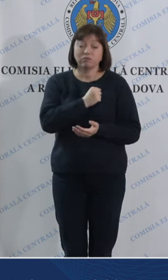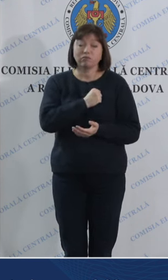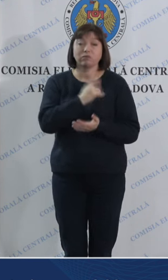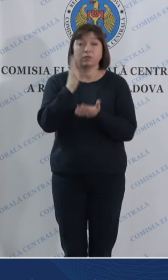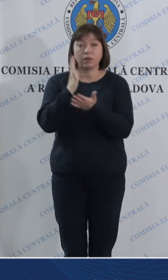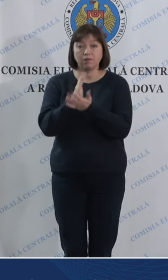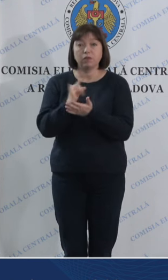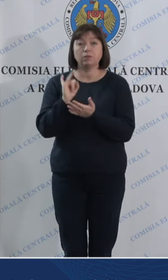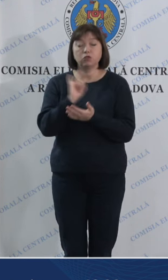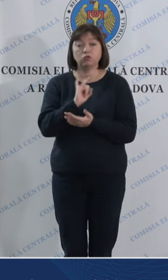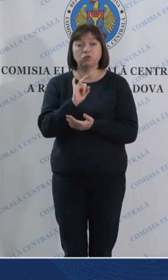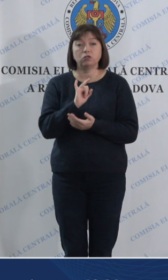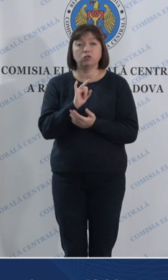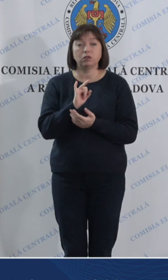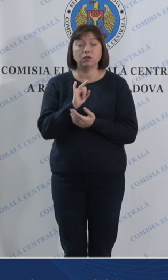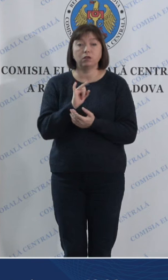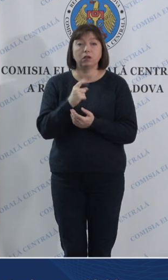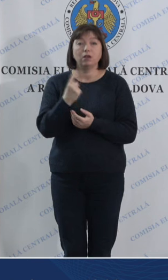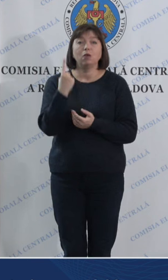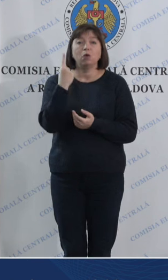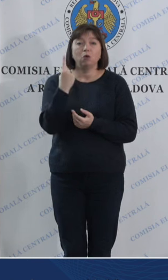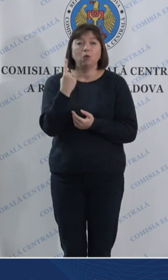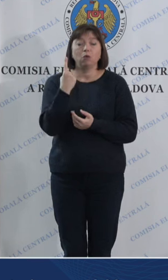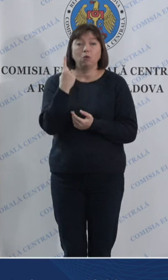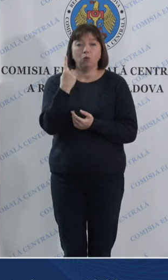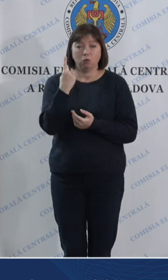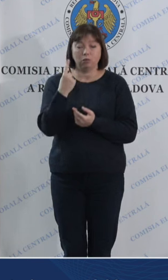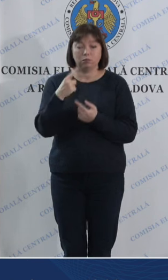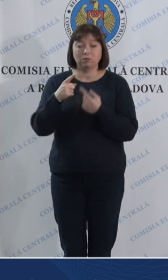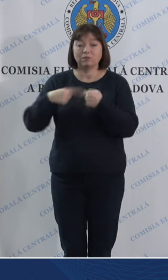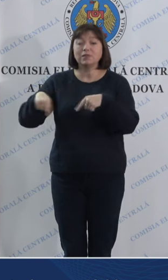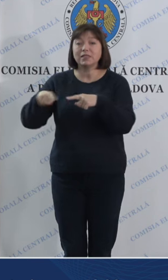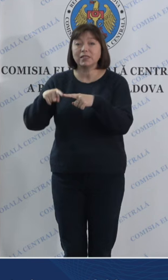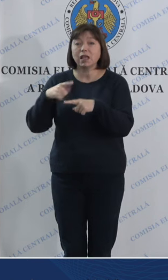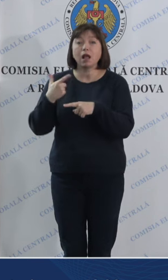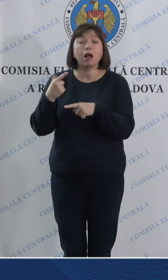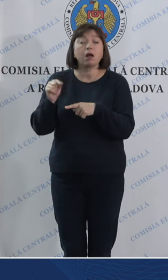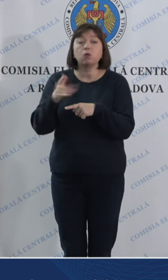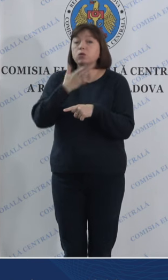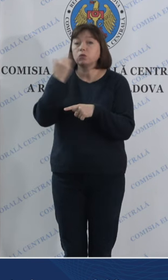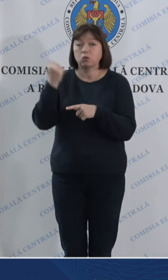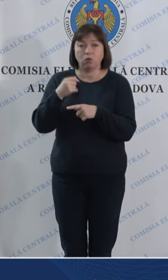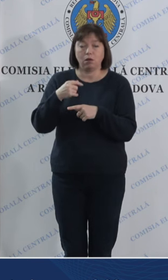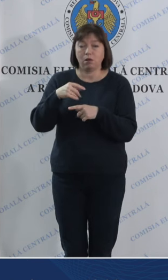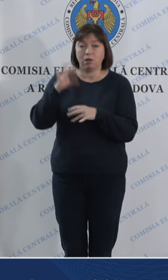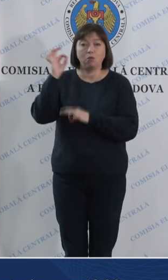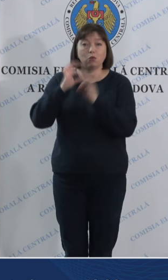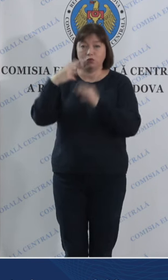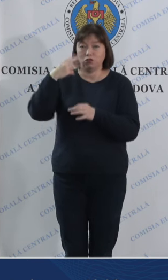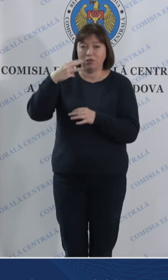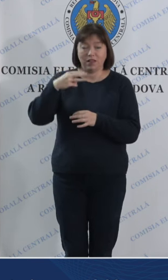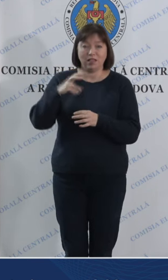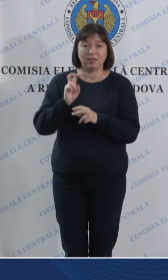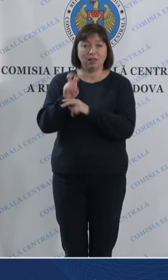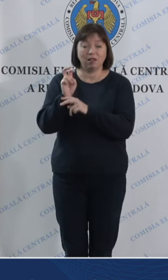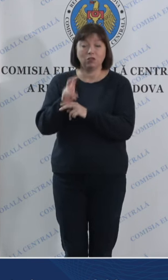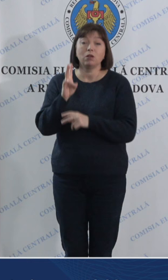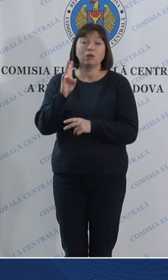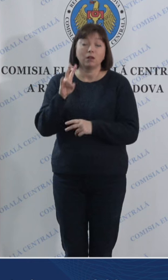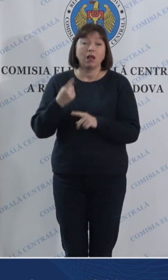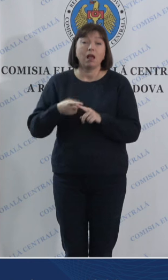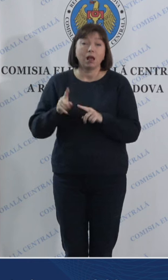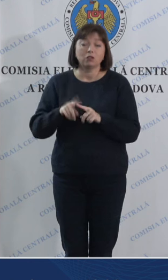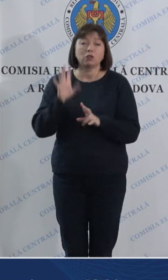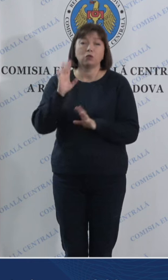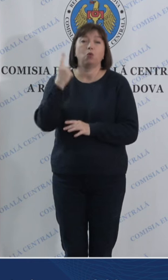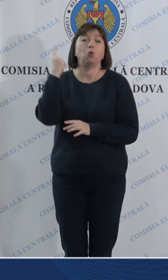un singur birou care încă nu are rata de 30%, dar acesta este